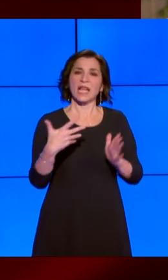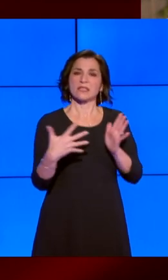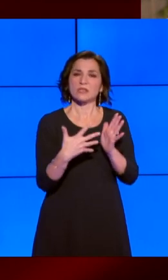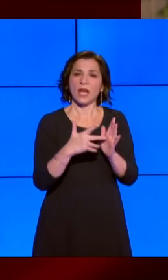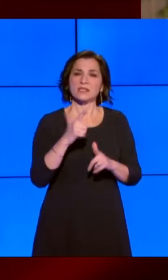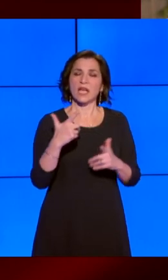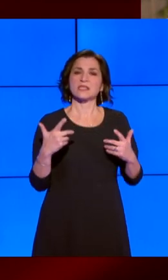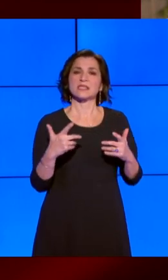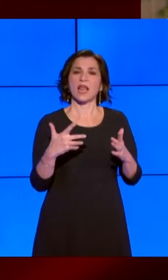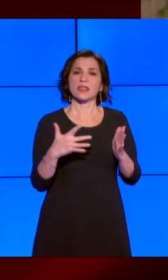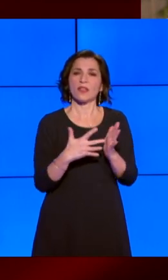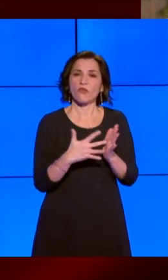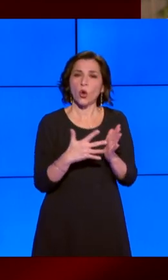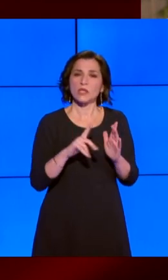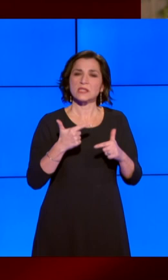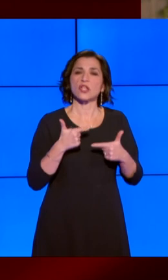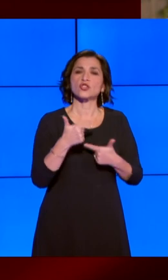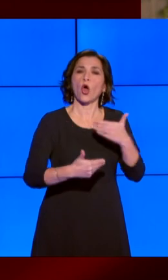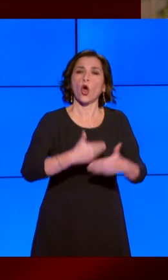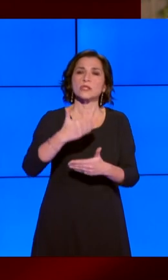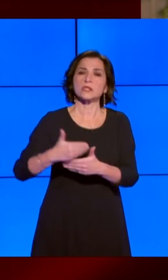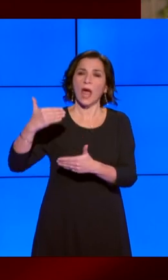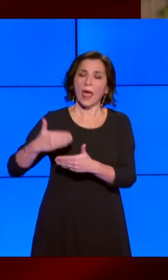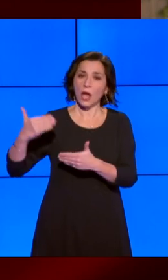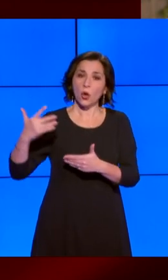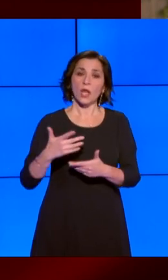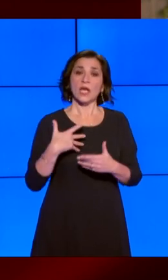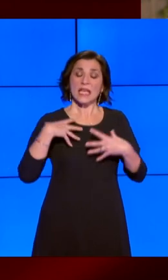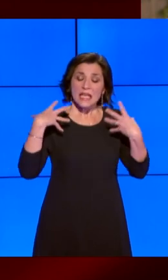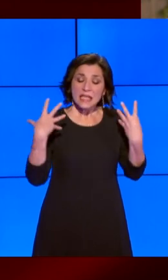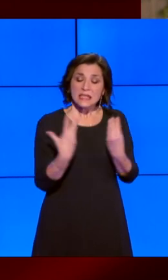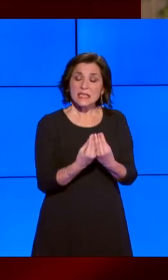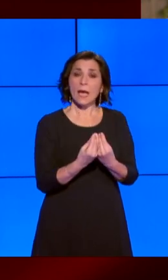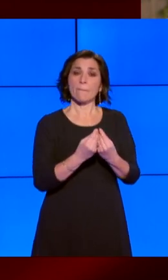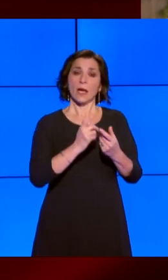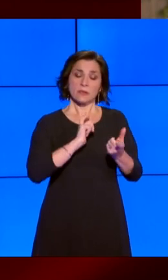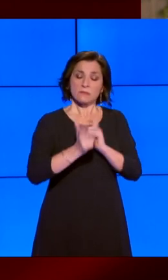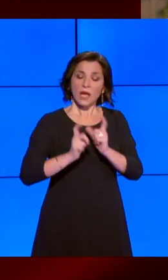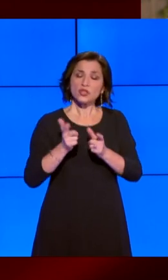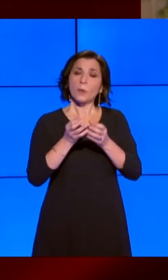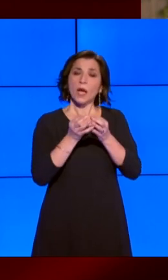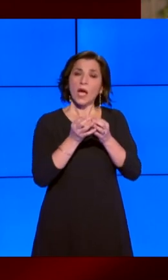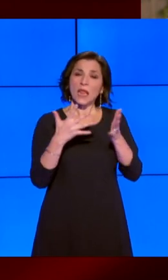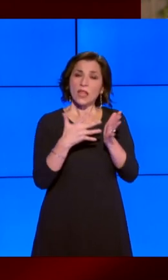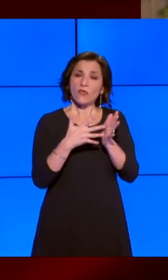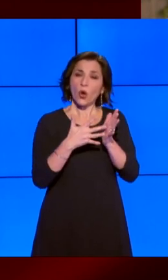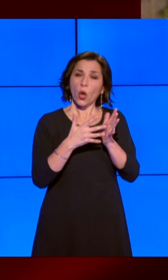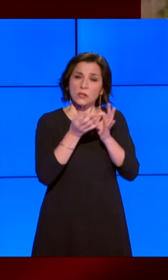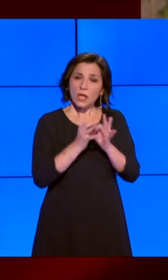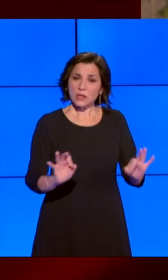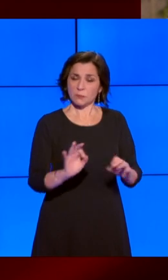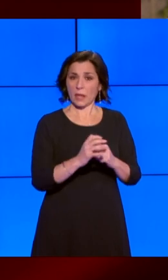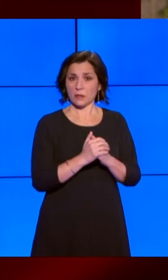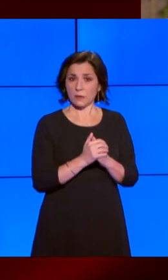di reciproca solidarietà, insieme. In particolar modo è necessario ridurre il divario